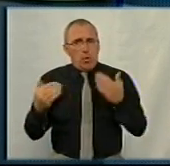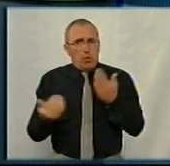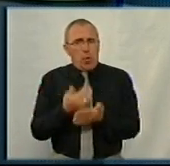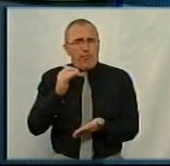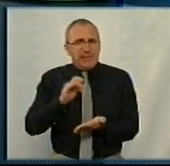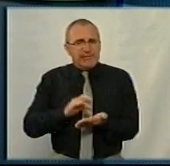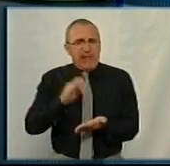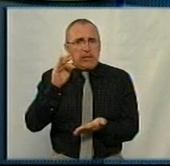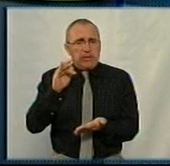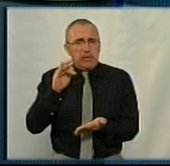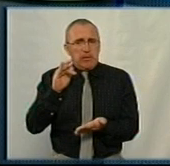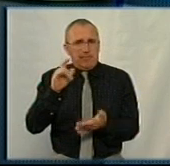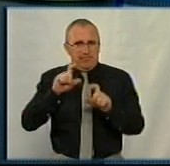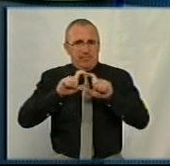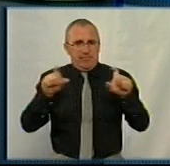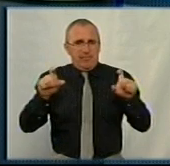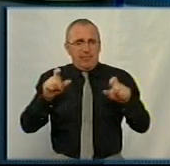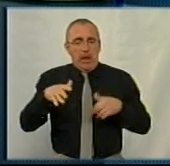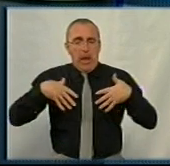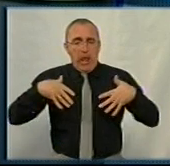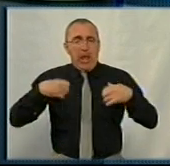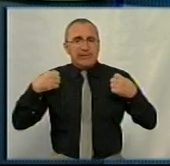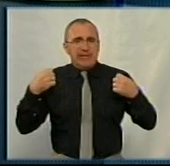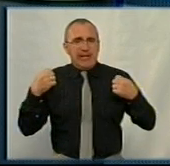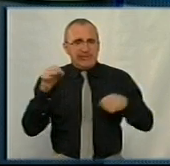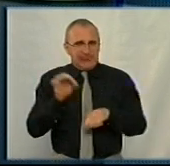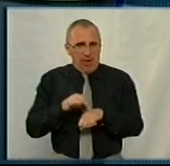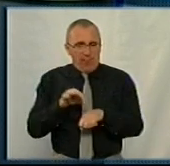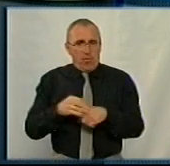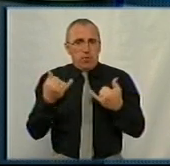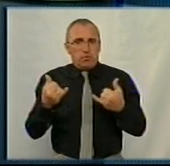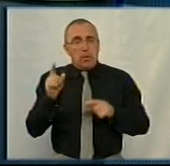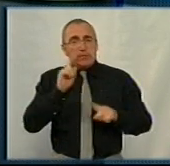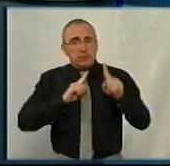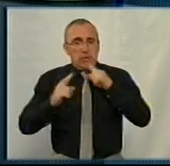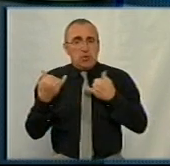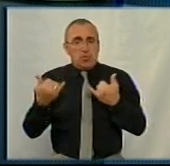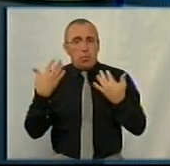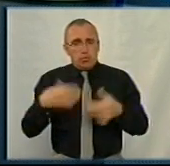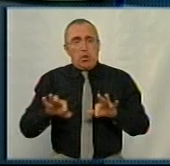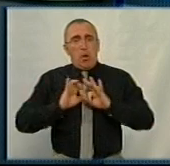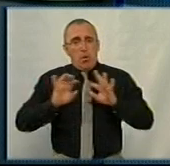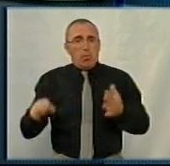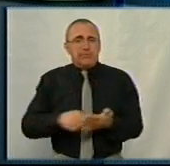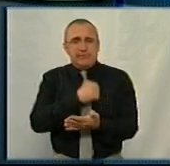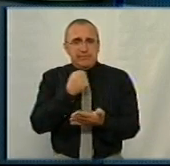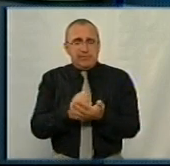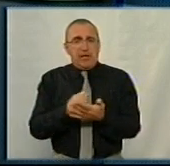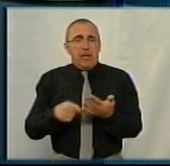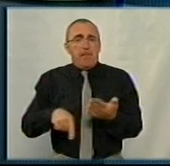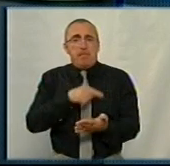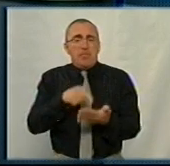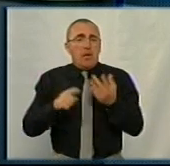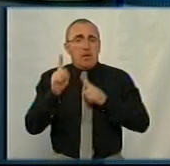центр легеневих захворювань, так, сьогодні на сесії про це вже говорили і затвердили це рішення міської ради.